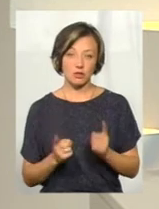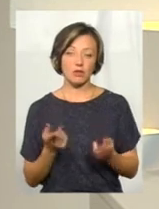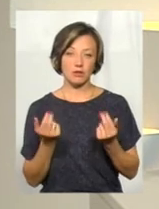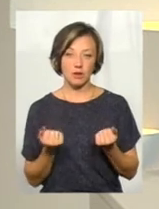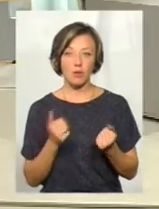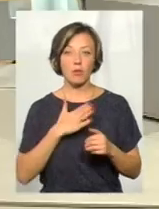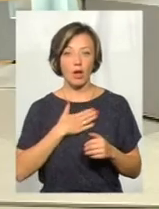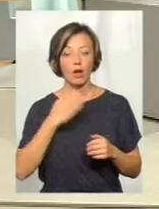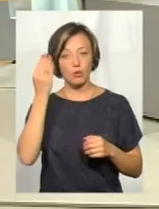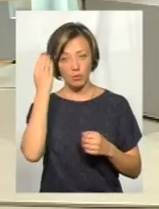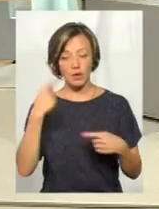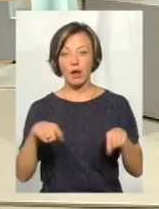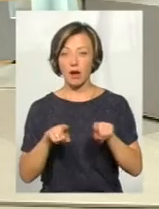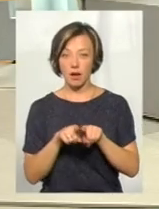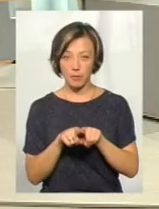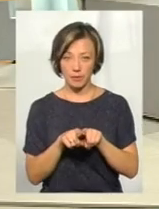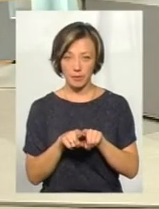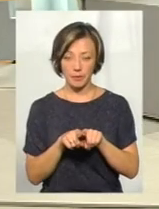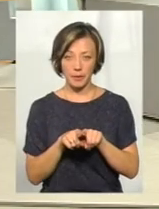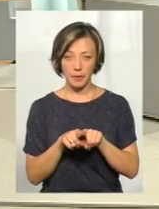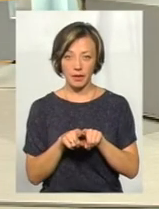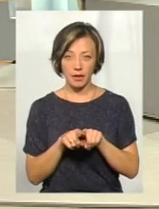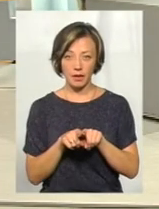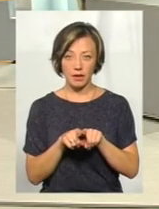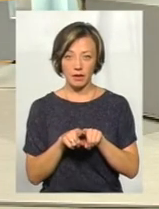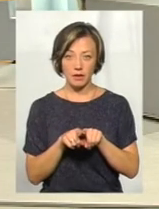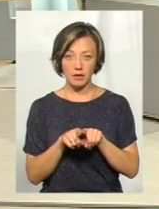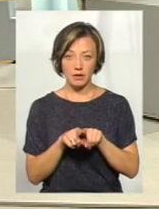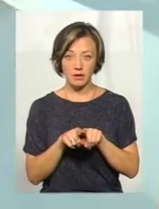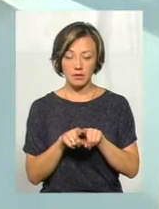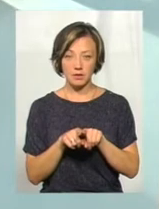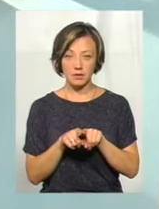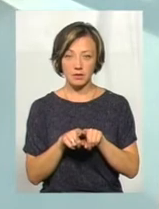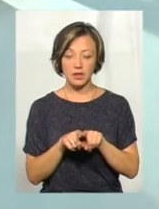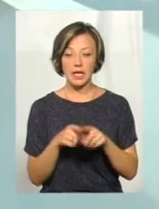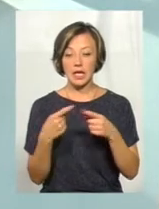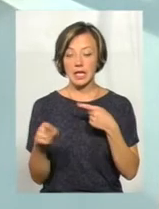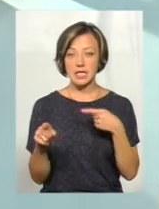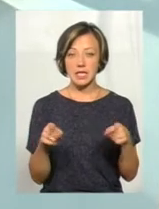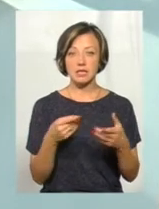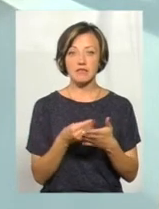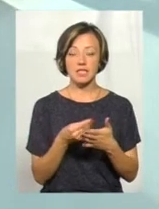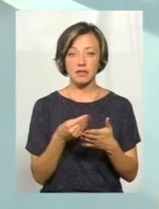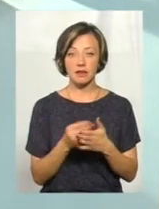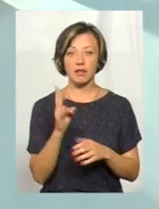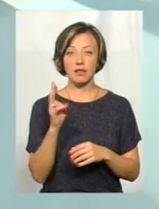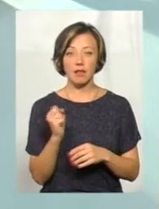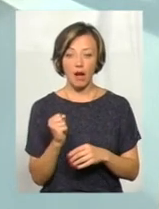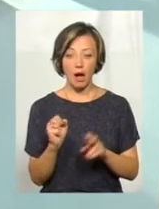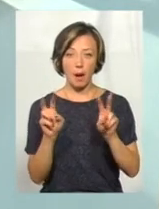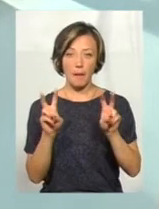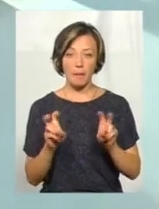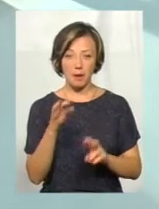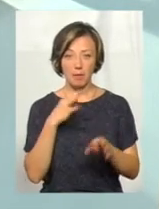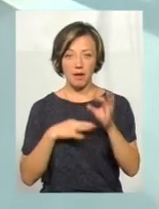Моя думка така, що різниця в ціні на препарати